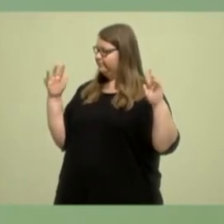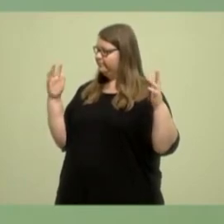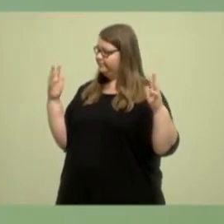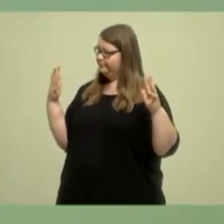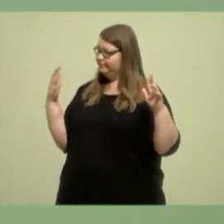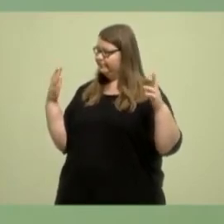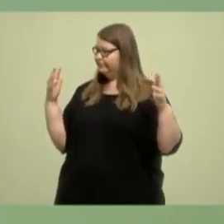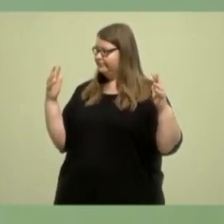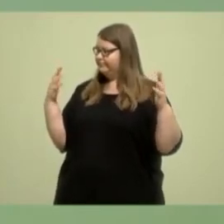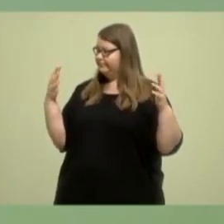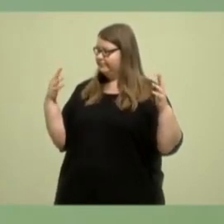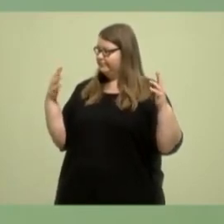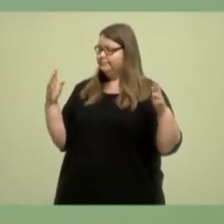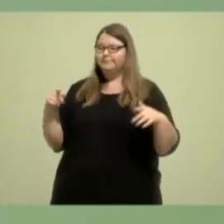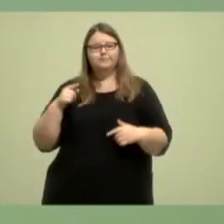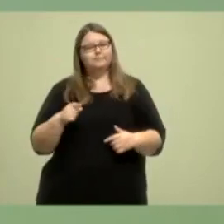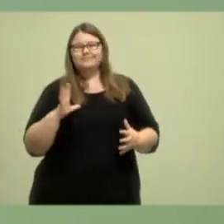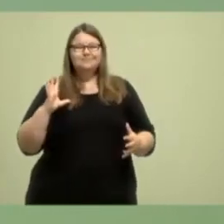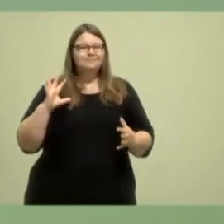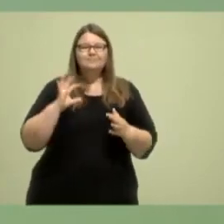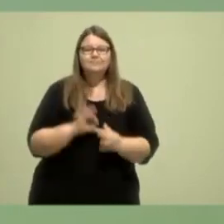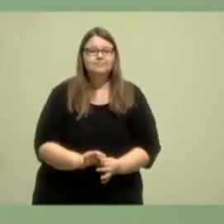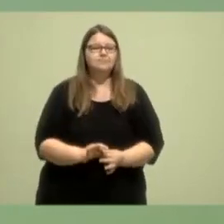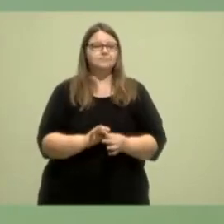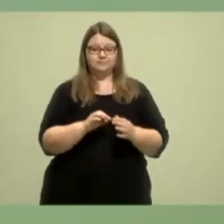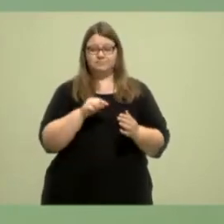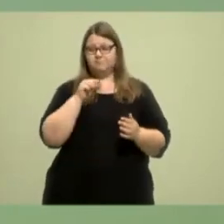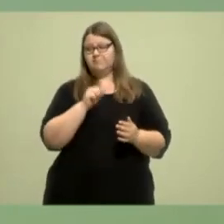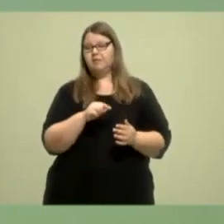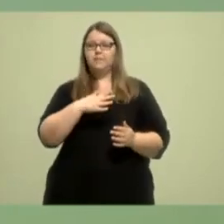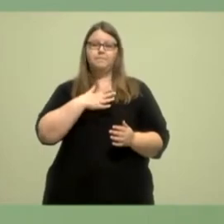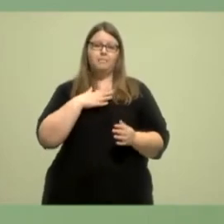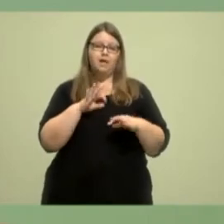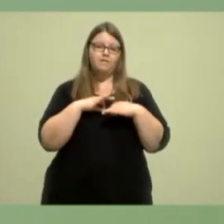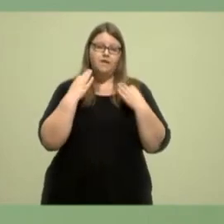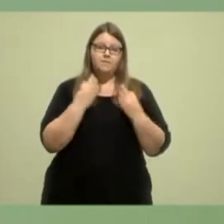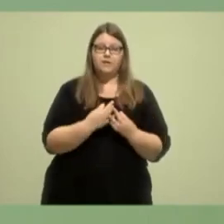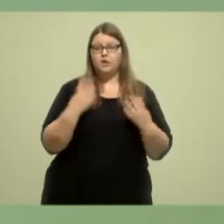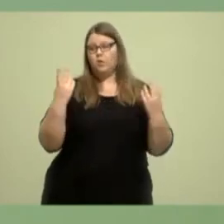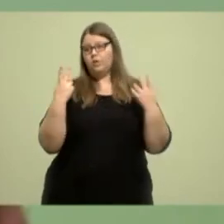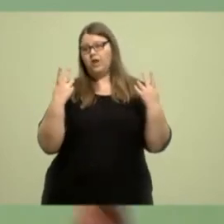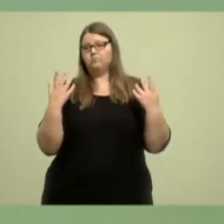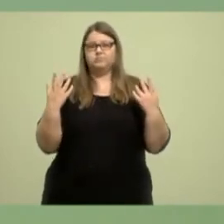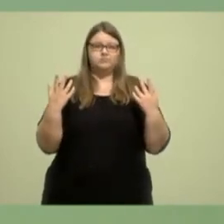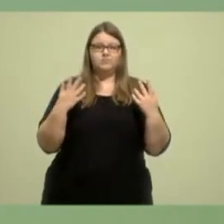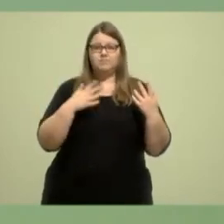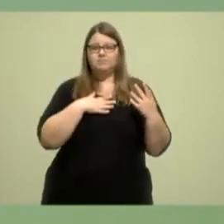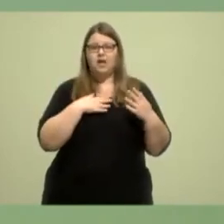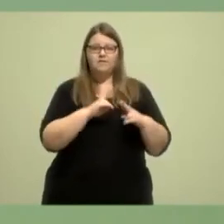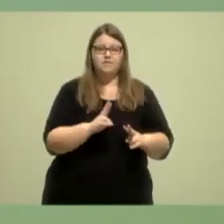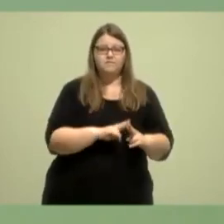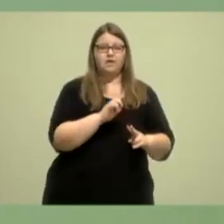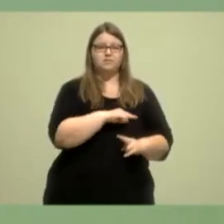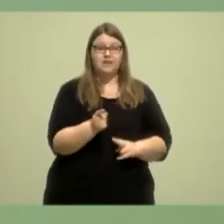es hat absolut gar nichts damit zu tun, dass meine Familie oder überhaupt auch meine Verwandten